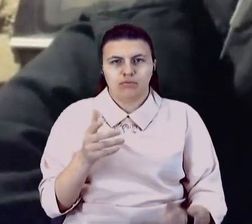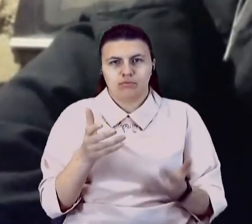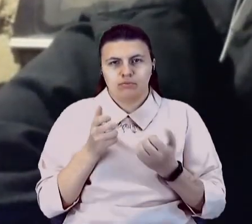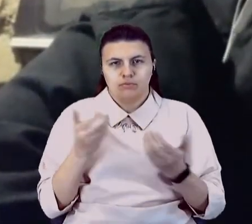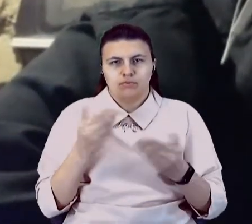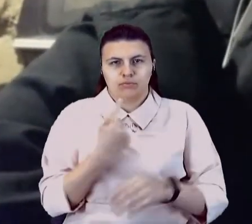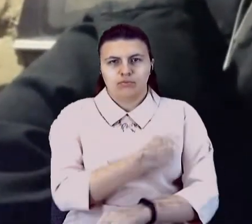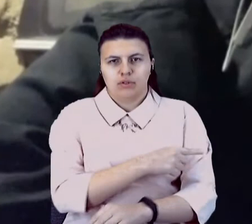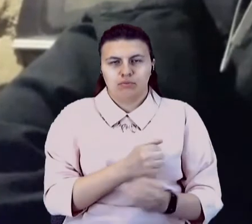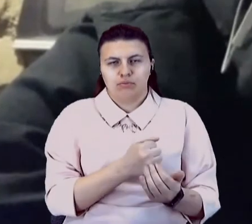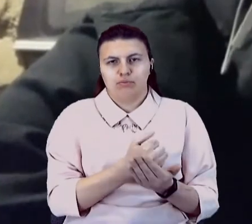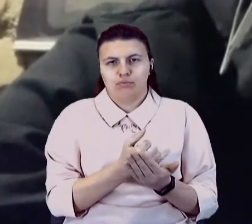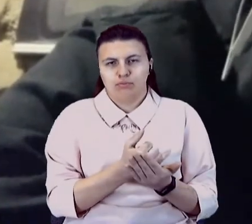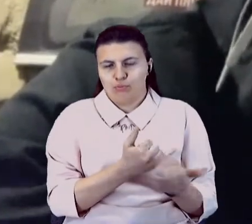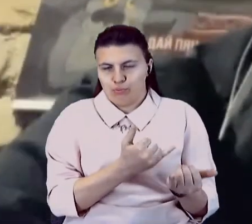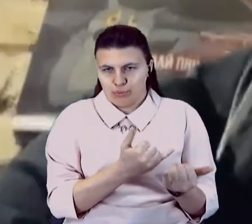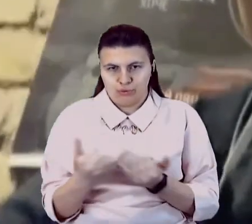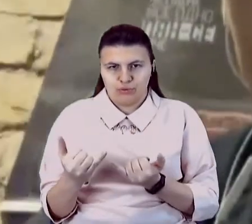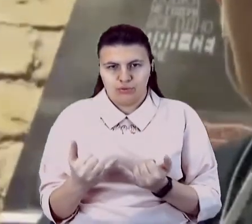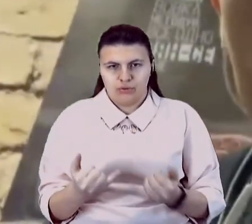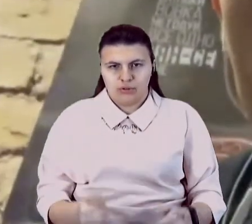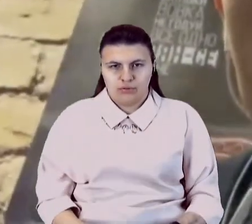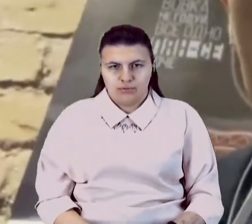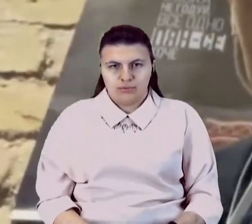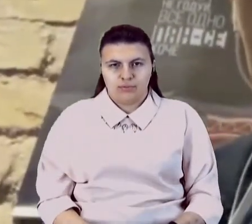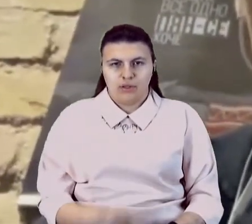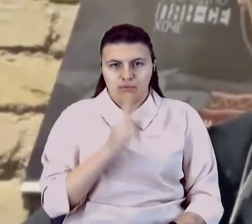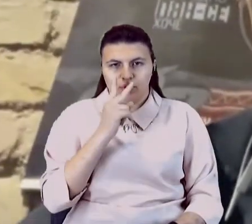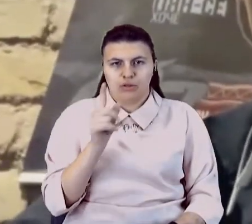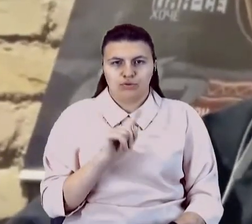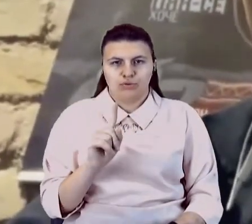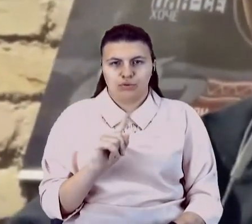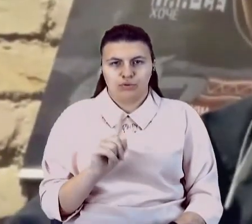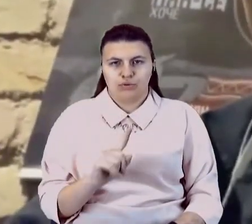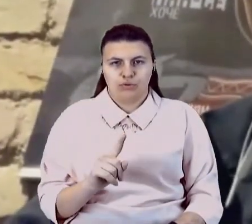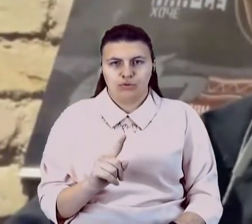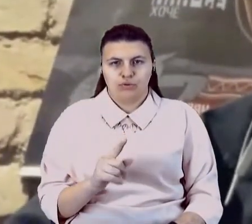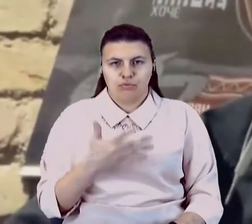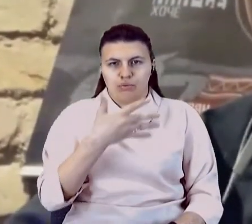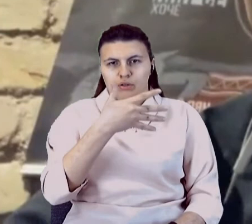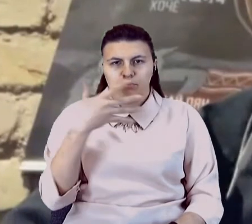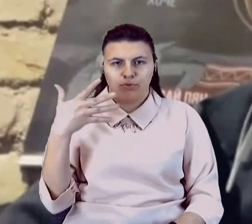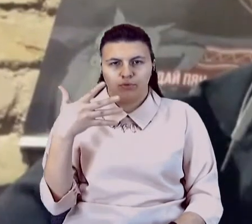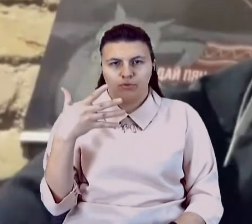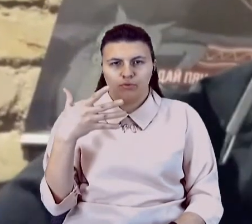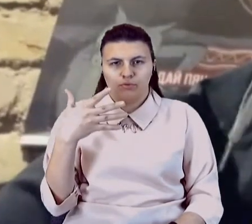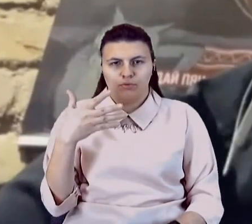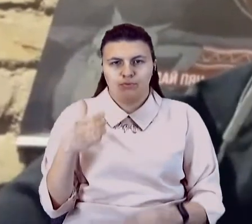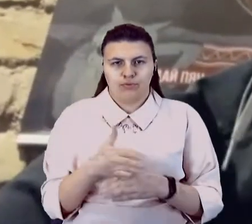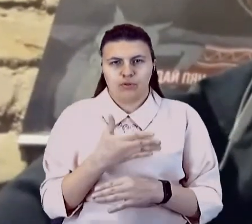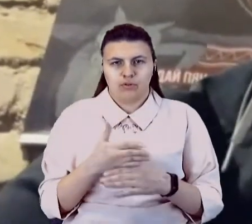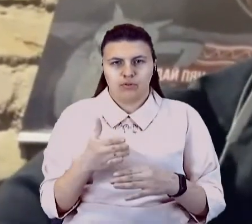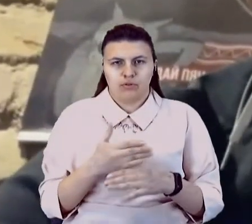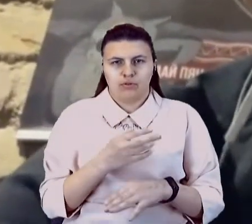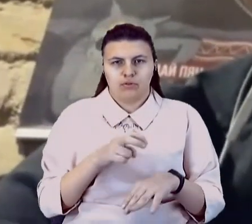послуги. І бачиш, що п'ятиповерхове відділення, лікарні,